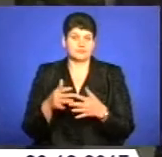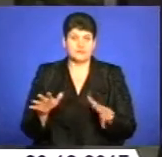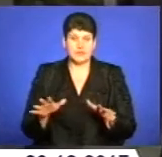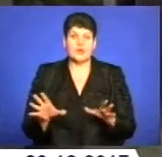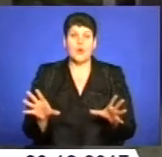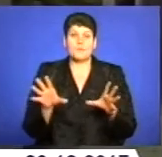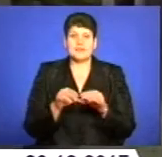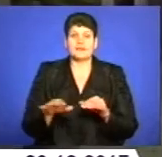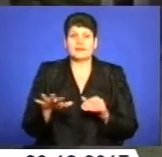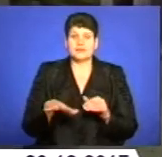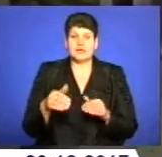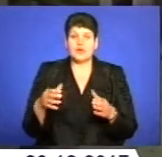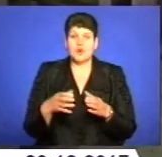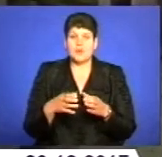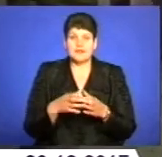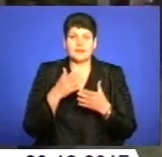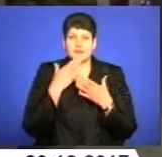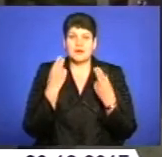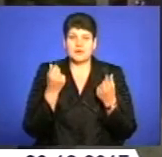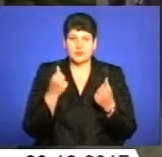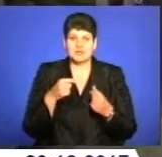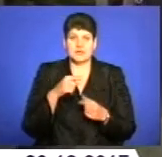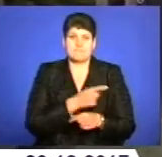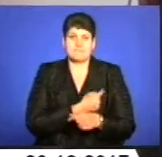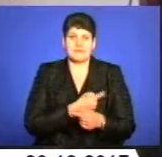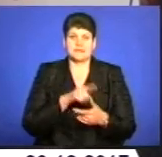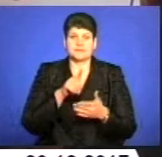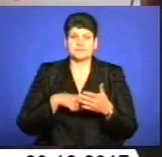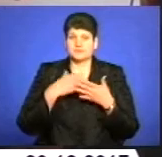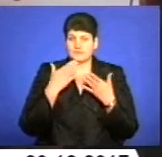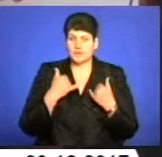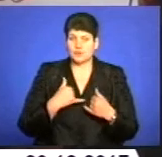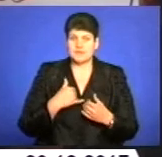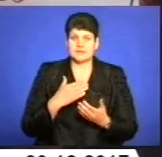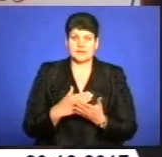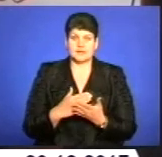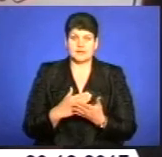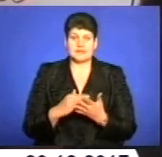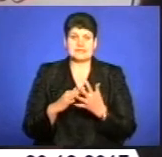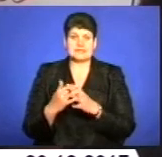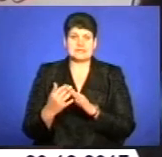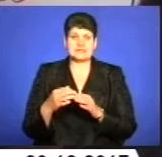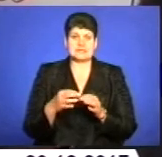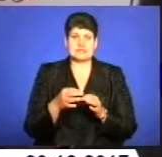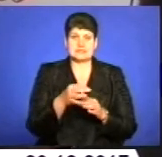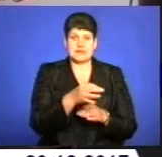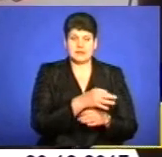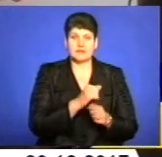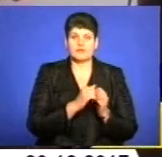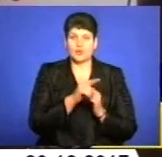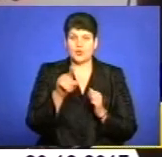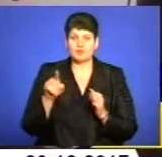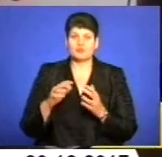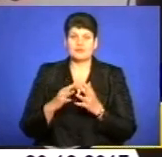територіальна громада немає коштів, самі медики не вірять. В нас є села, які в кожному